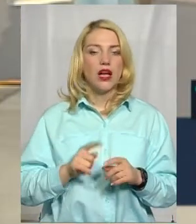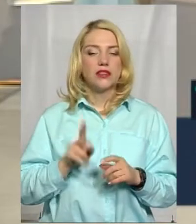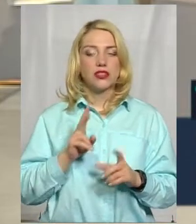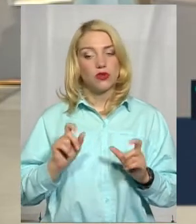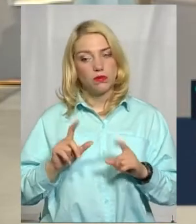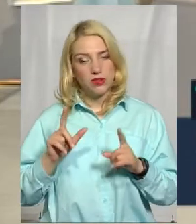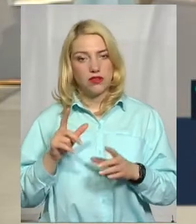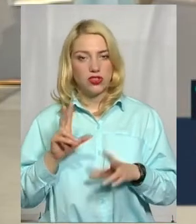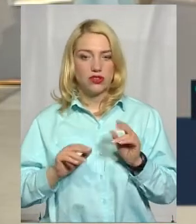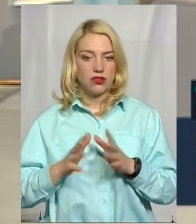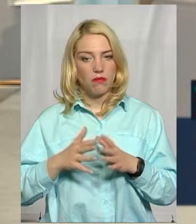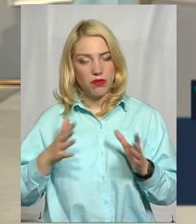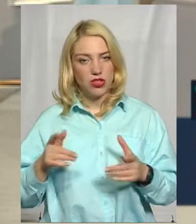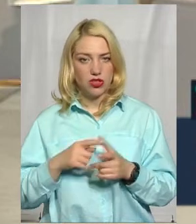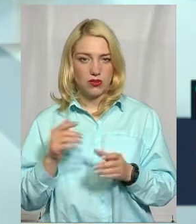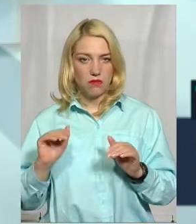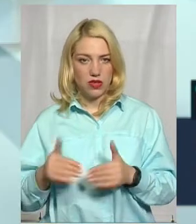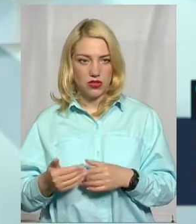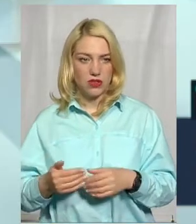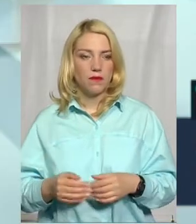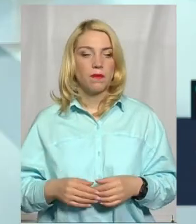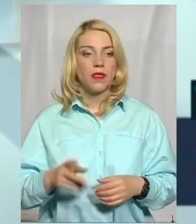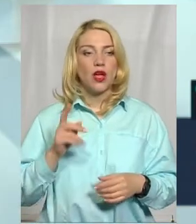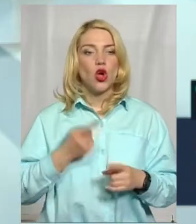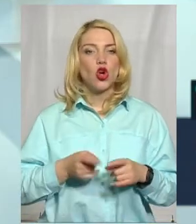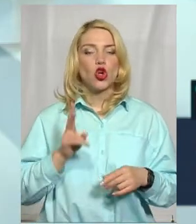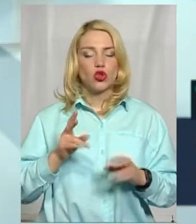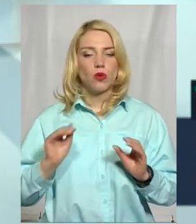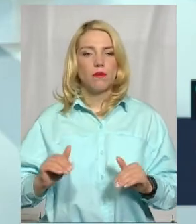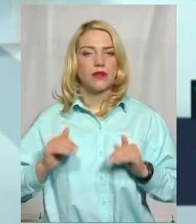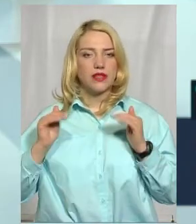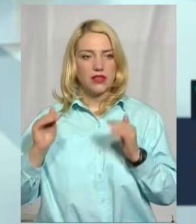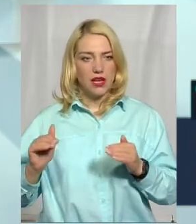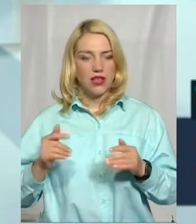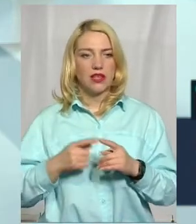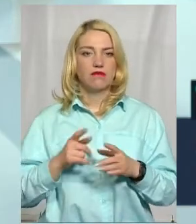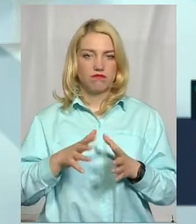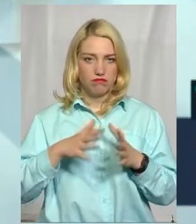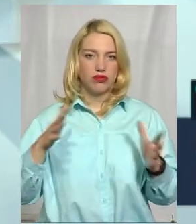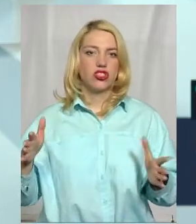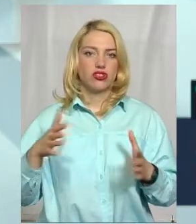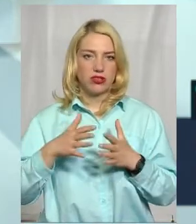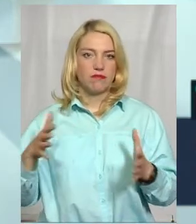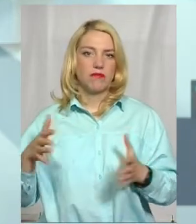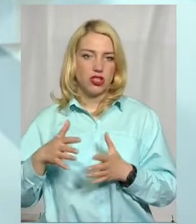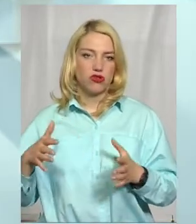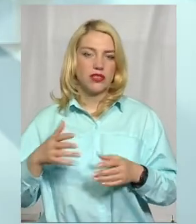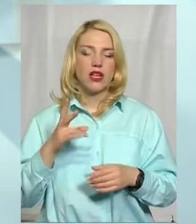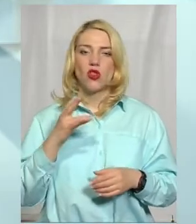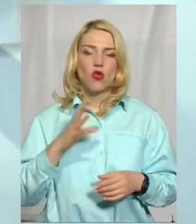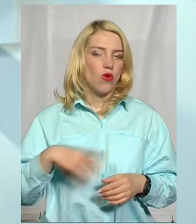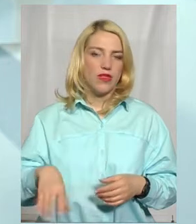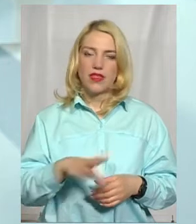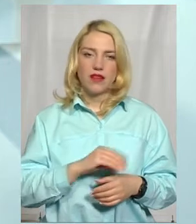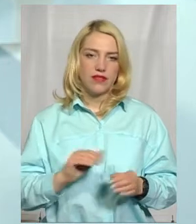більшості чи у меншості? Ті, хто підняли вартість проїзду, вони все ж у більшості. Але не